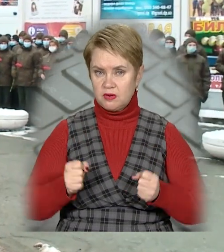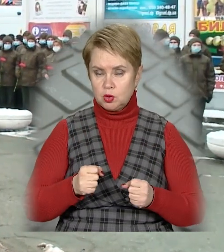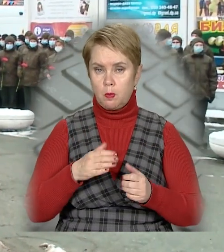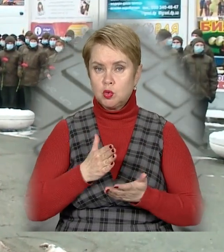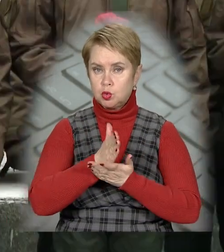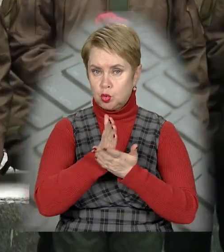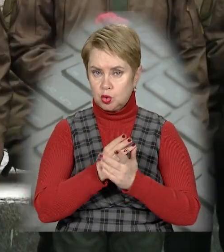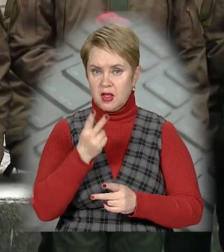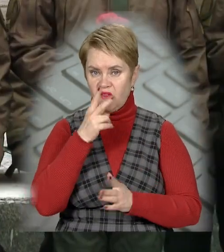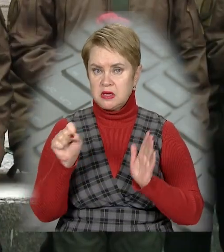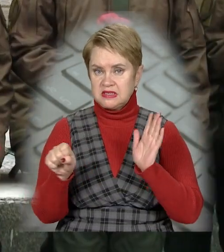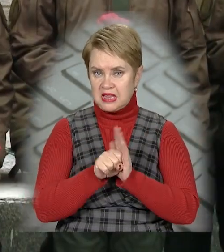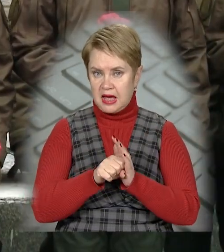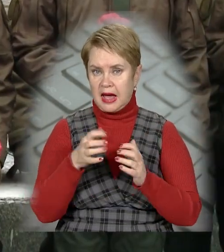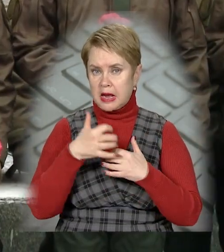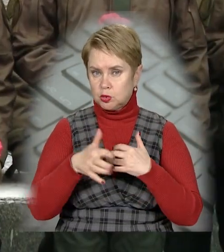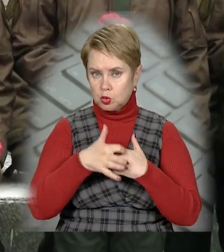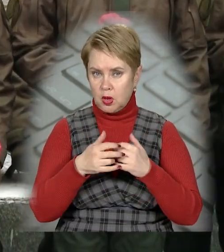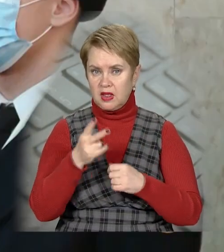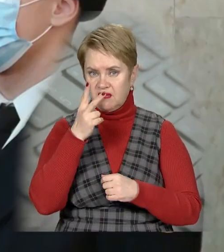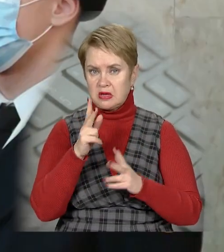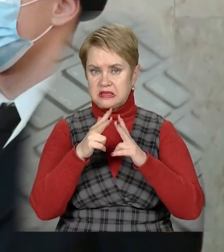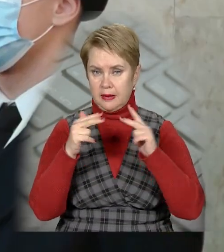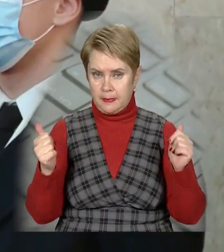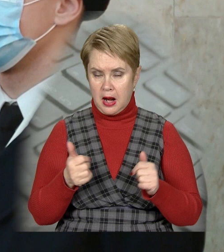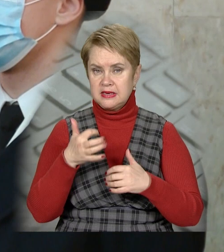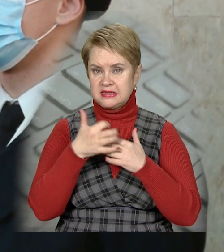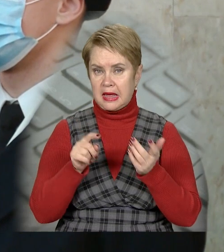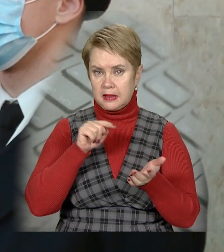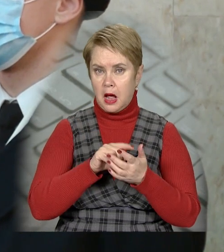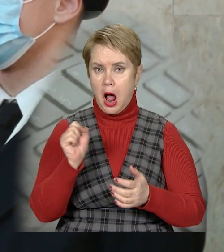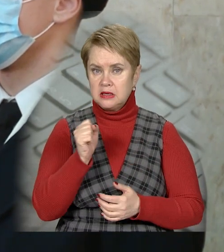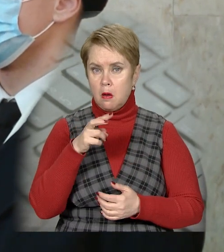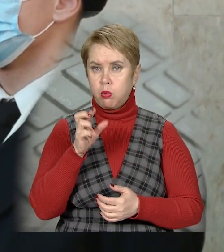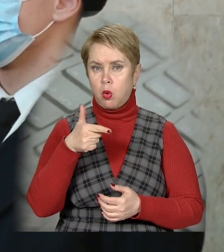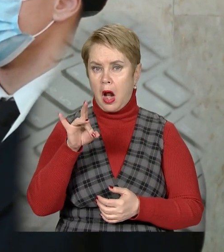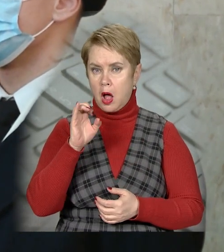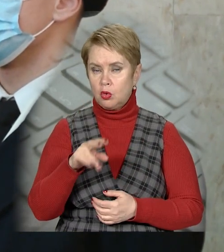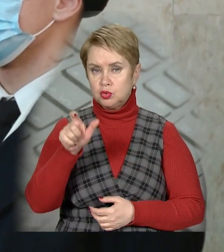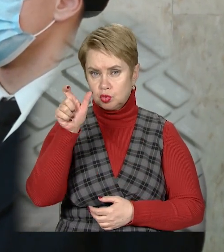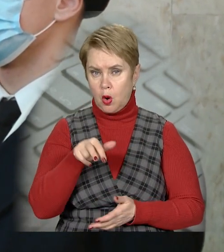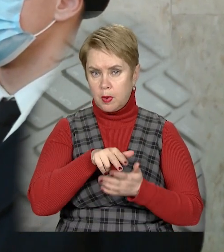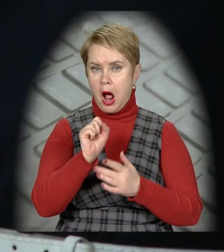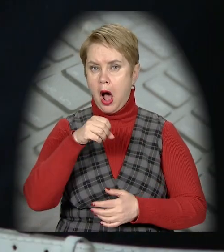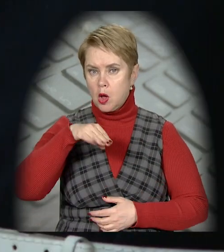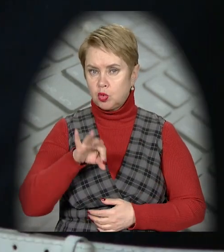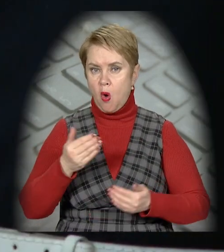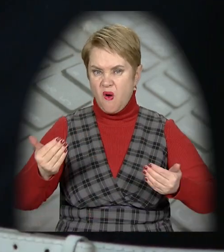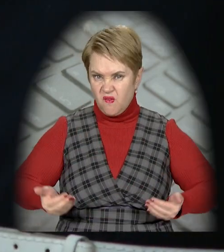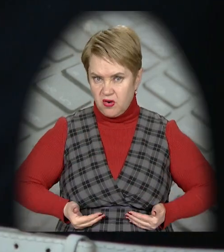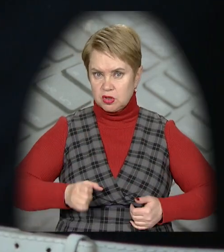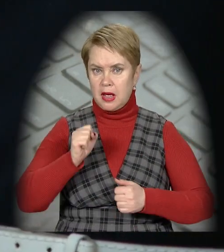товаришів по службі. Двоє загиблих з Херсонщини, двоє з Дніпра. Серед них – Олександр Буганов. Чоловік пройшов АТО,